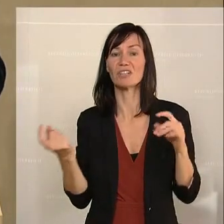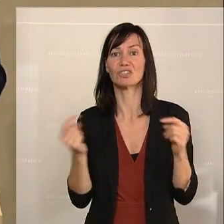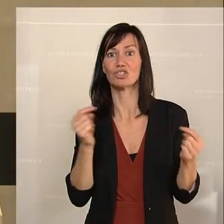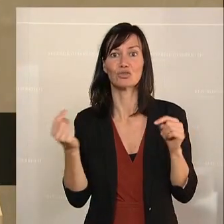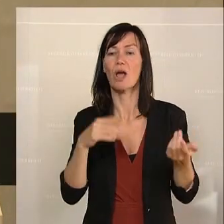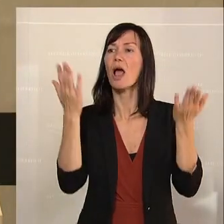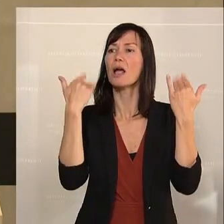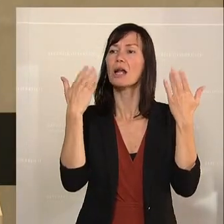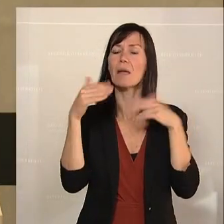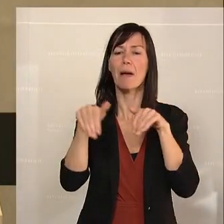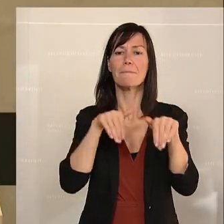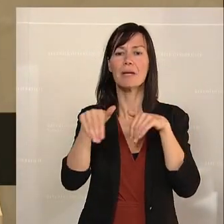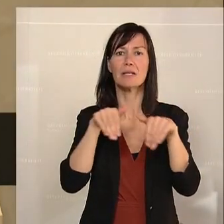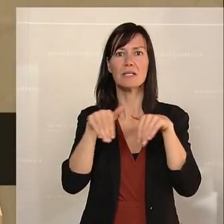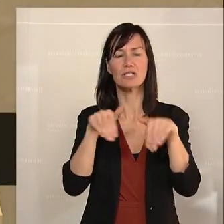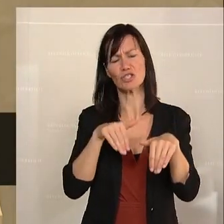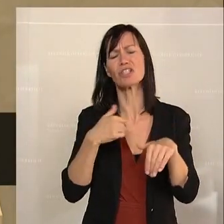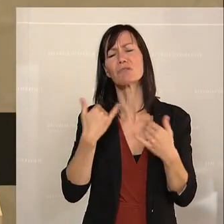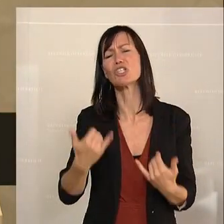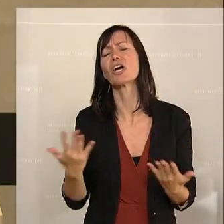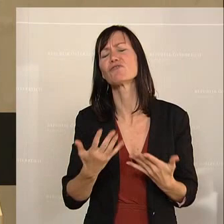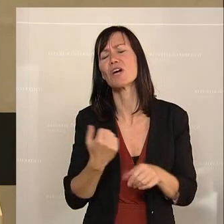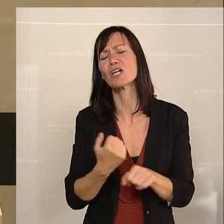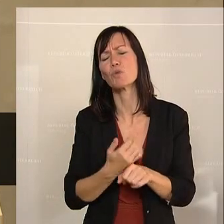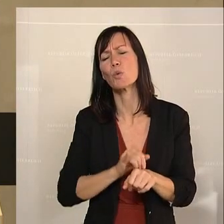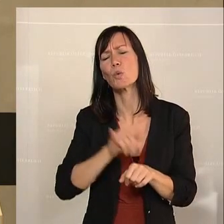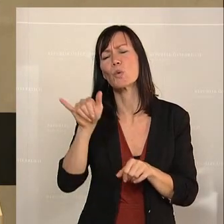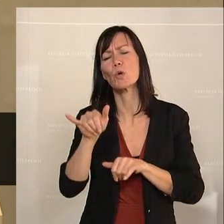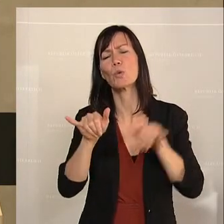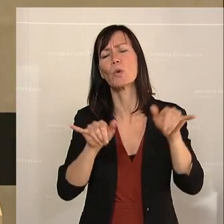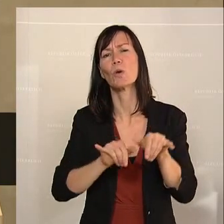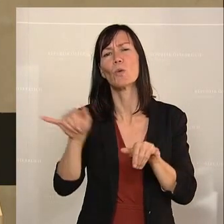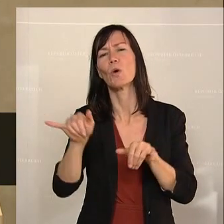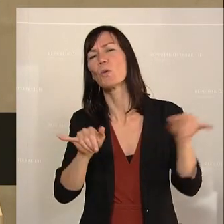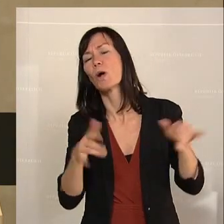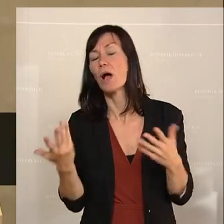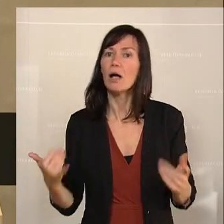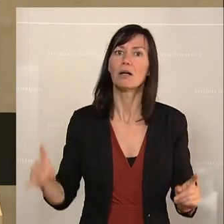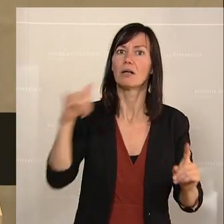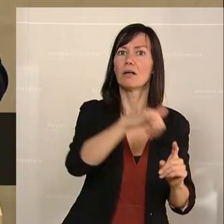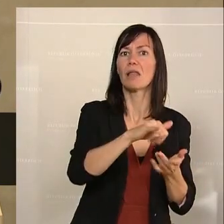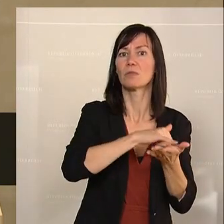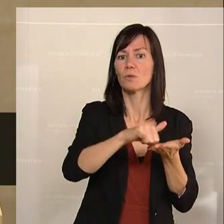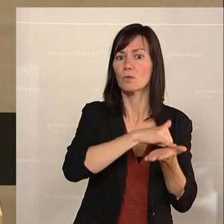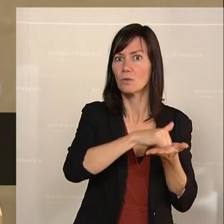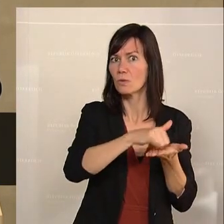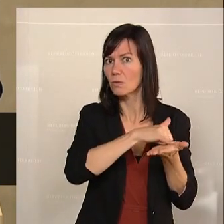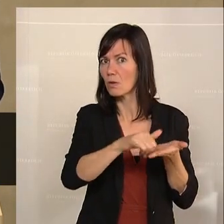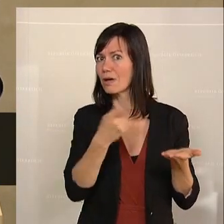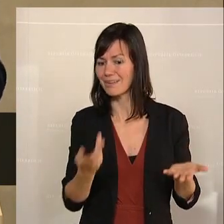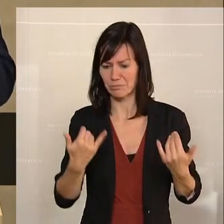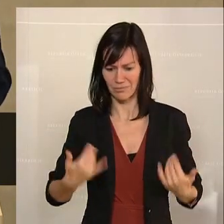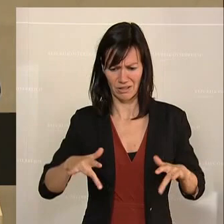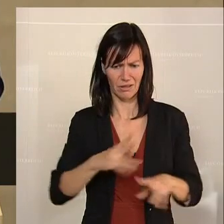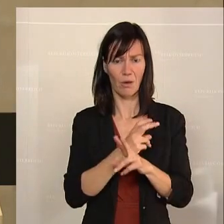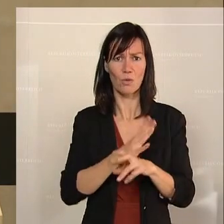wir auch. Die schaut gerade, dass ihre Flugmeilen ein bisschen aufstockt. ist wieder einmal in New York und nicht da, wo es eine der größten Energiekrisen des Landes zu lösen